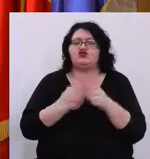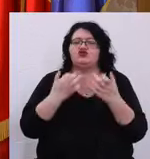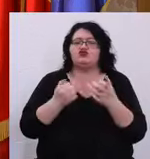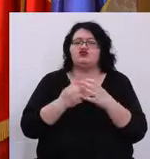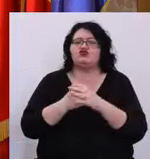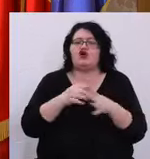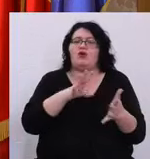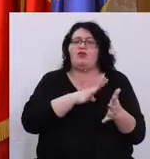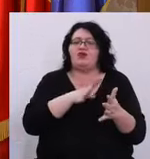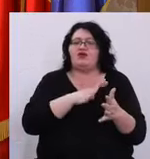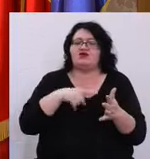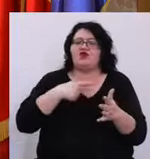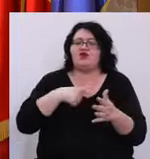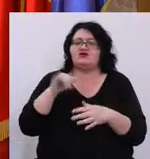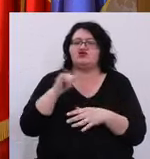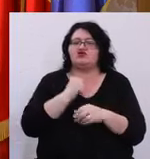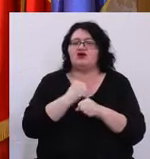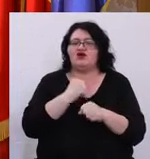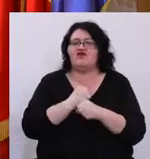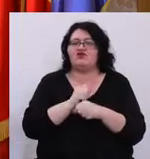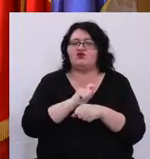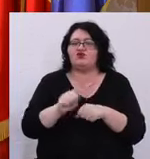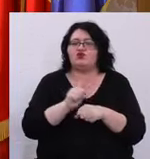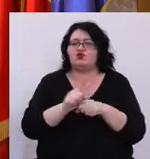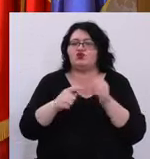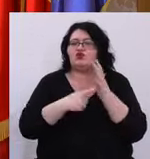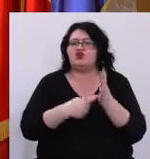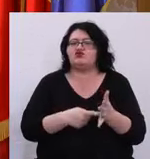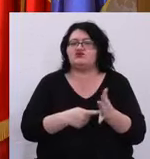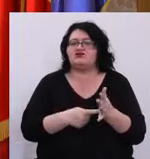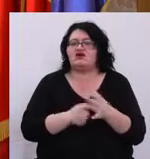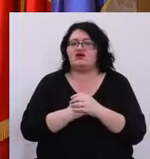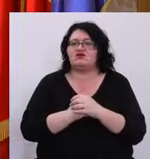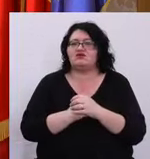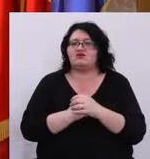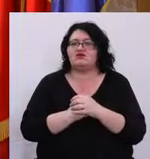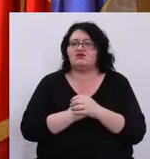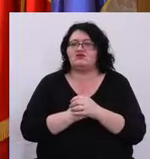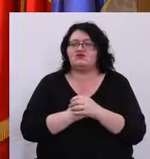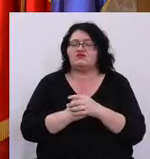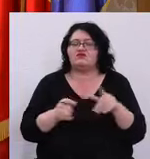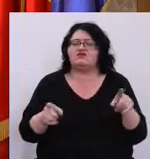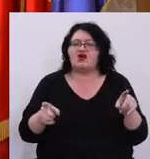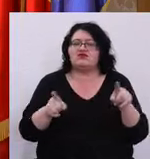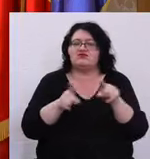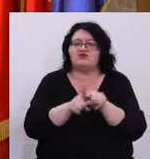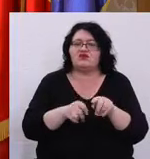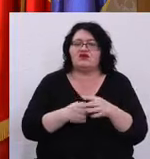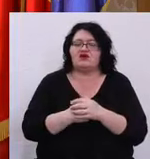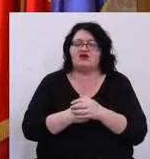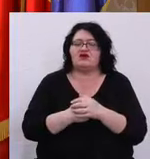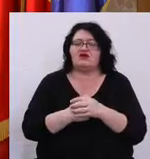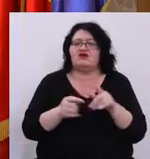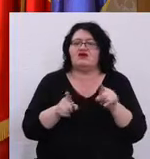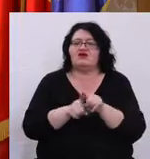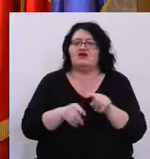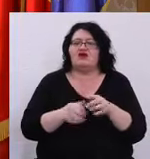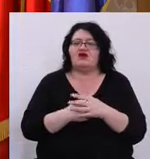riscă cei care au făcut acest lucru De asemenea, similar,